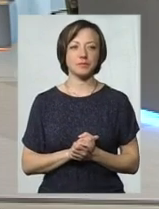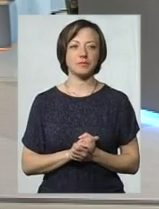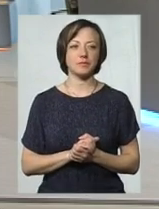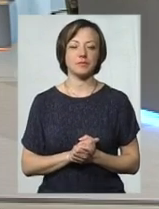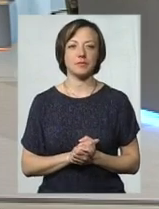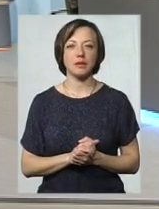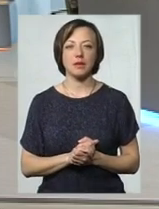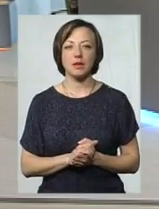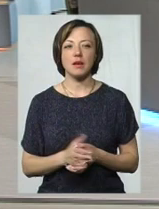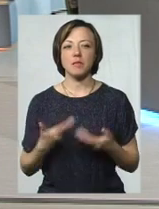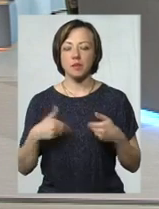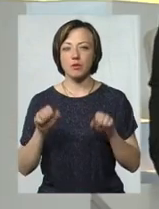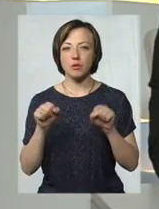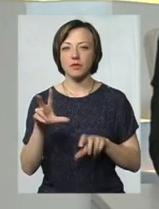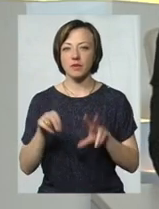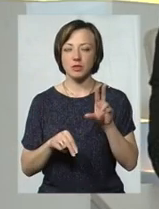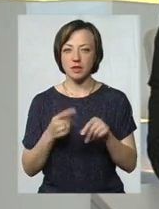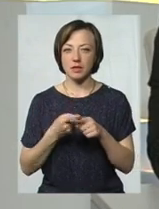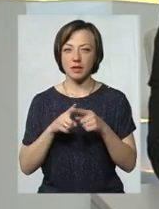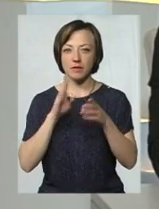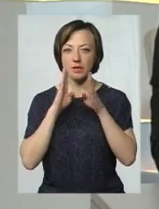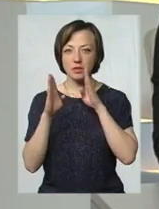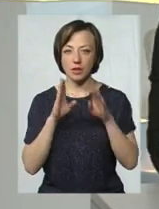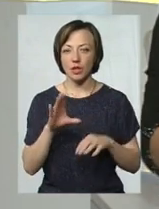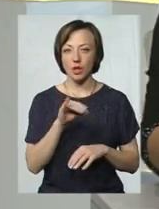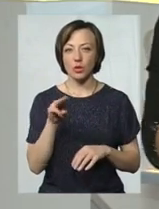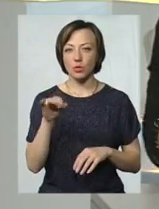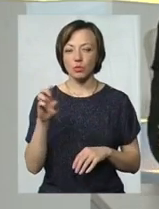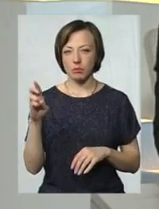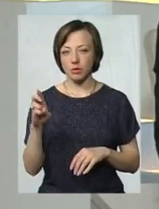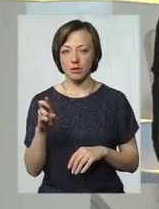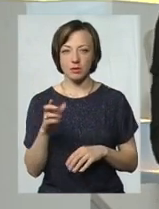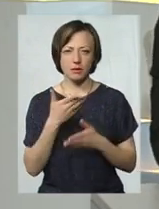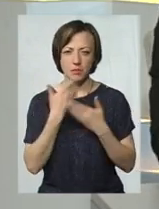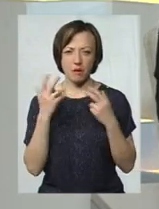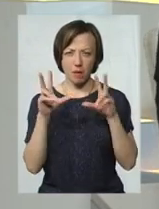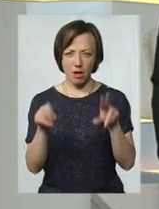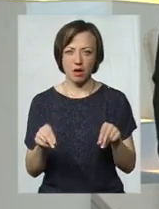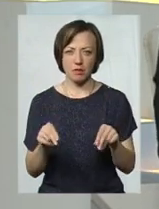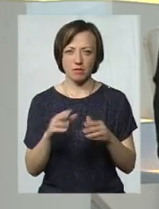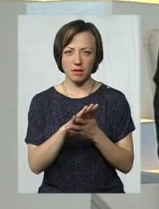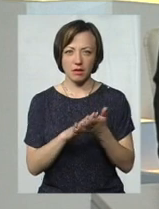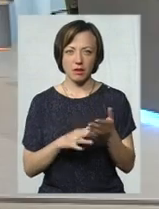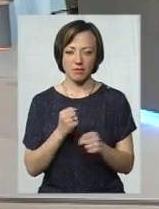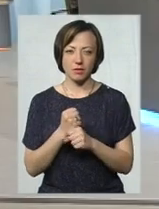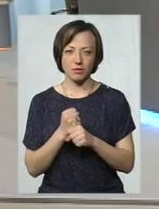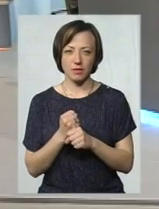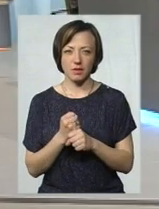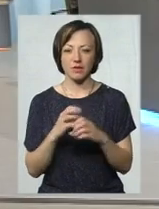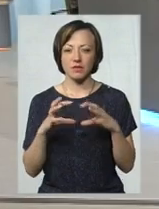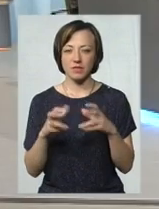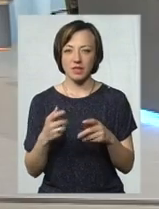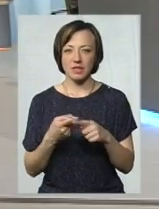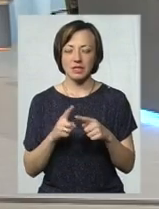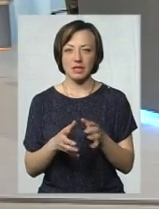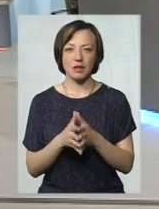ми можемо рахувати, що той самий Фейсбук і Ютуб, ми теж не маємо гарантій, що вони будуть і надалі функціонувати. В світі це